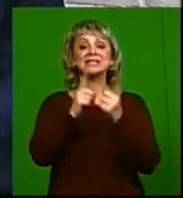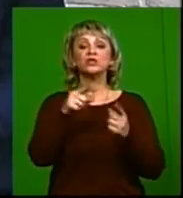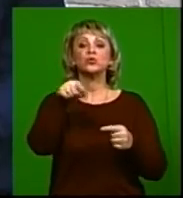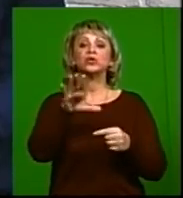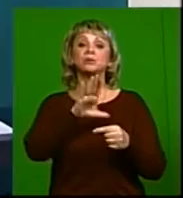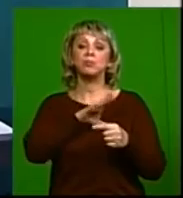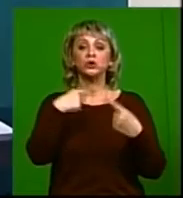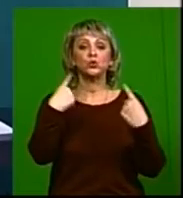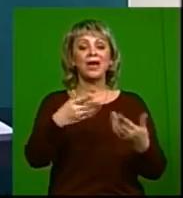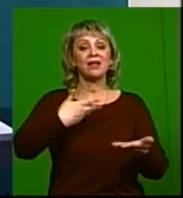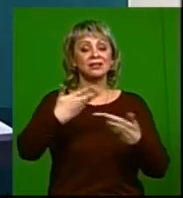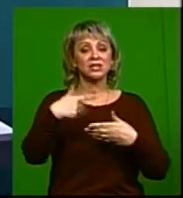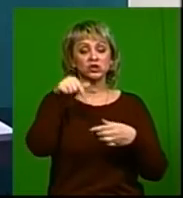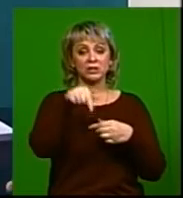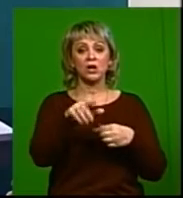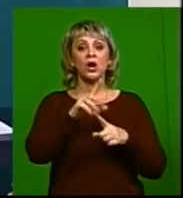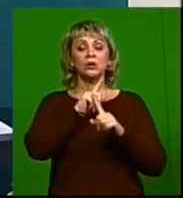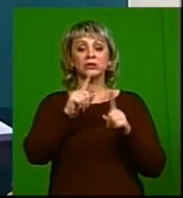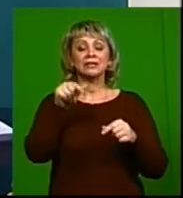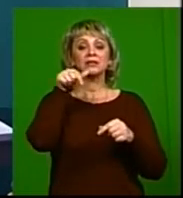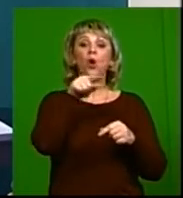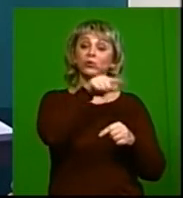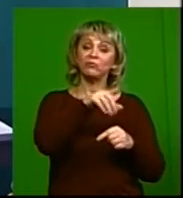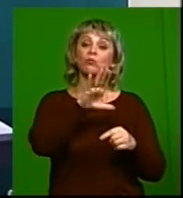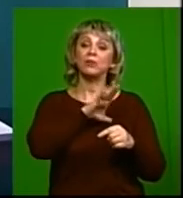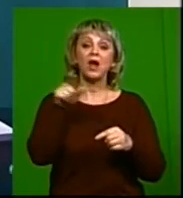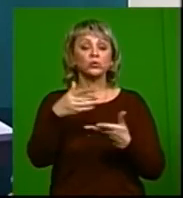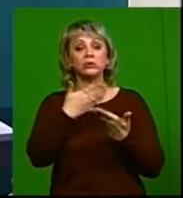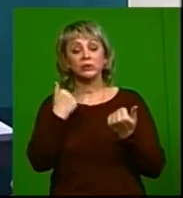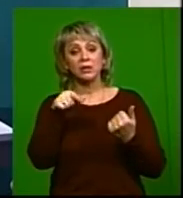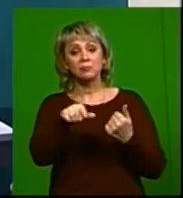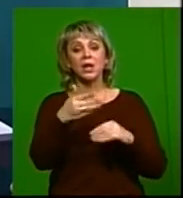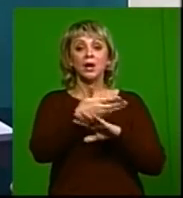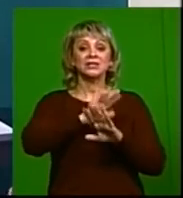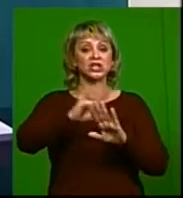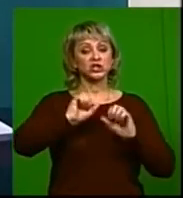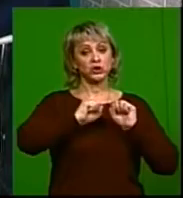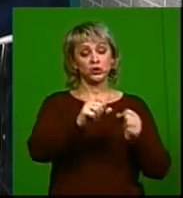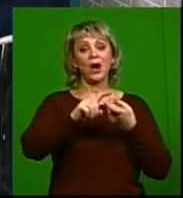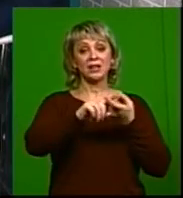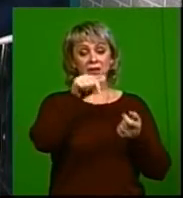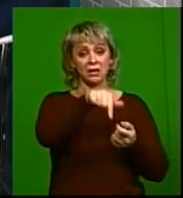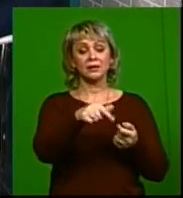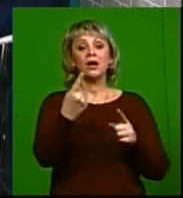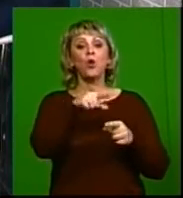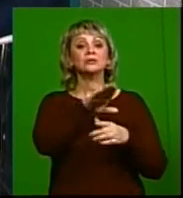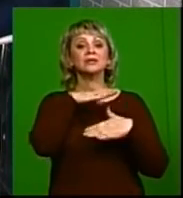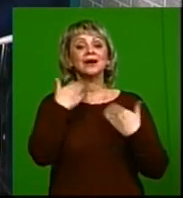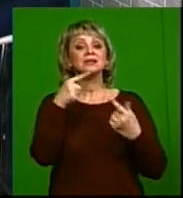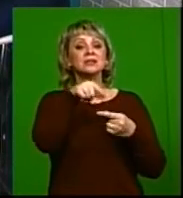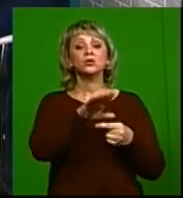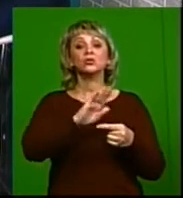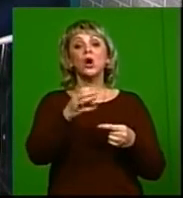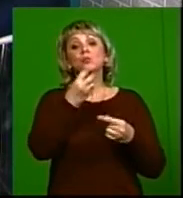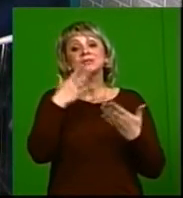были другие отношения, точнее, у неё не было, а вот у него были отношения романтические, были половые незащищённые контакты. И вот так получилось, он не хотел это, он не